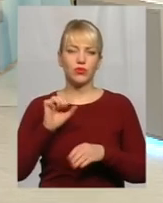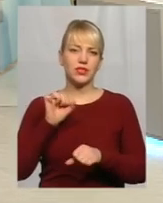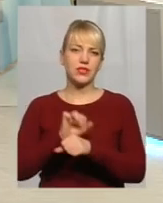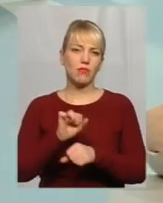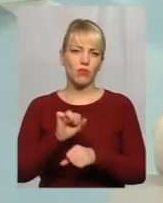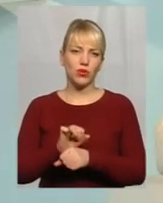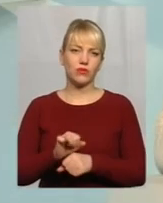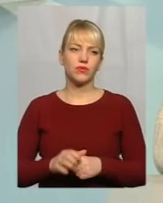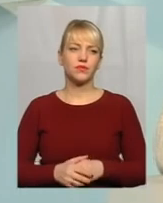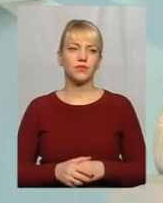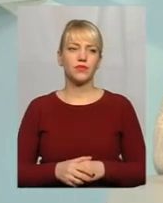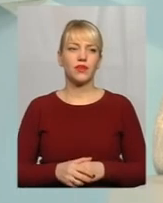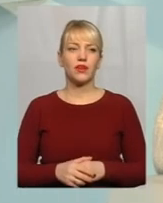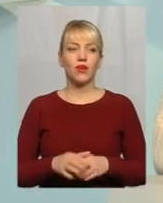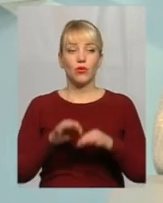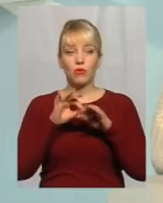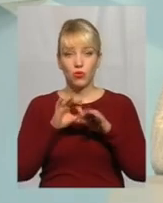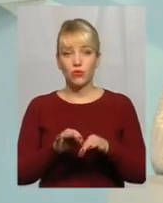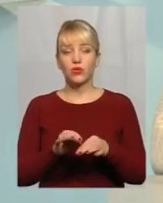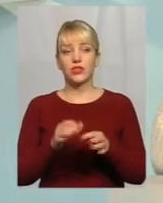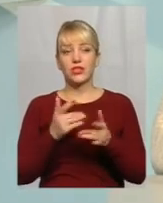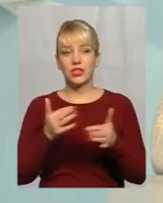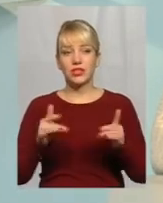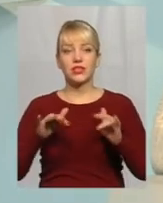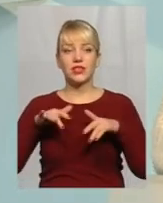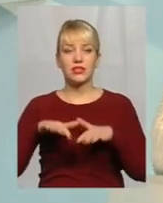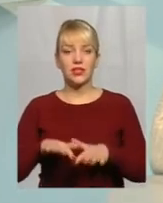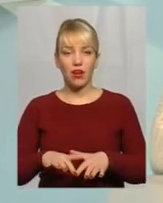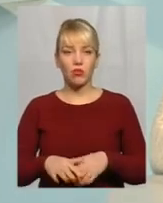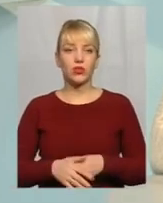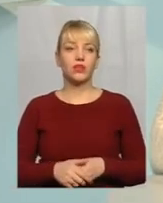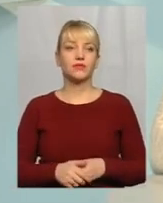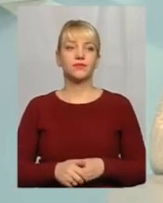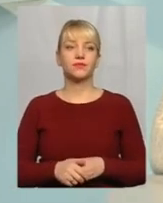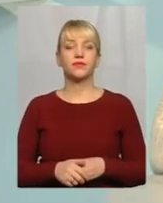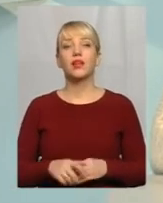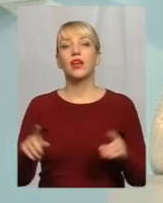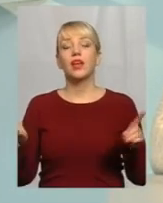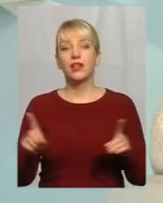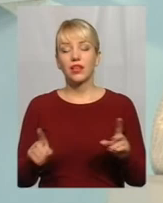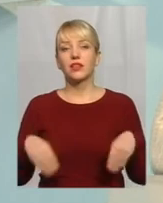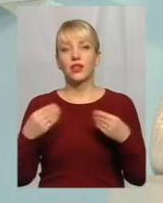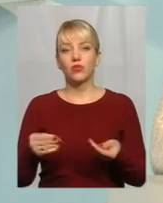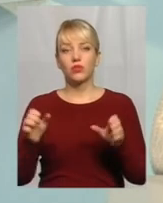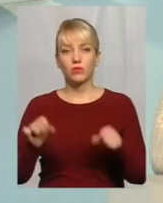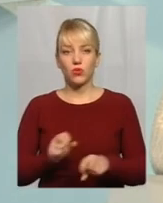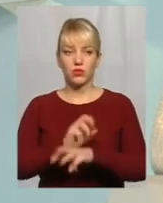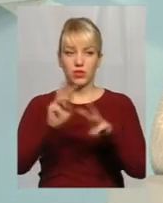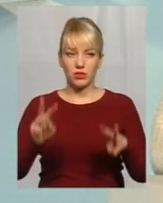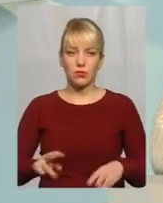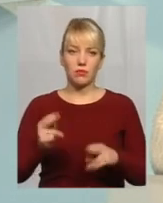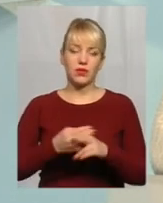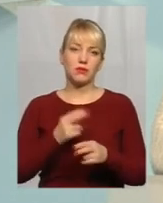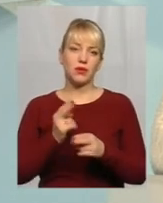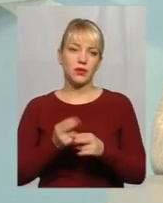буде Проводяться ряд заходів, які дають змогу забезпечувати безперебійне